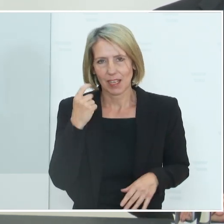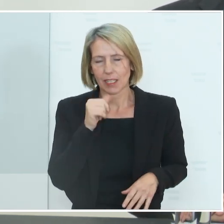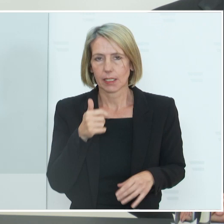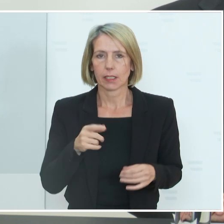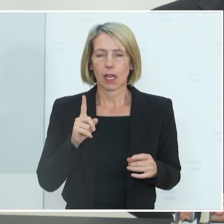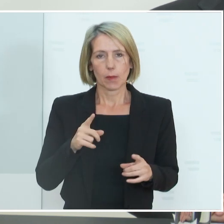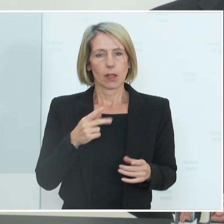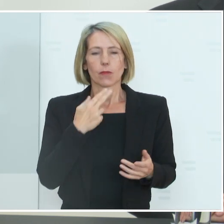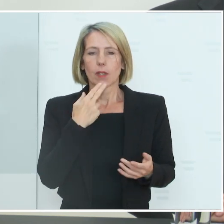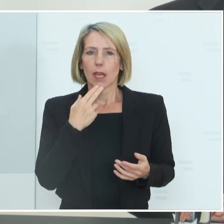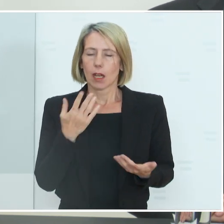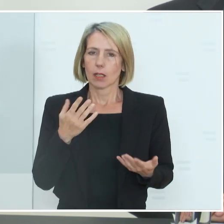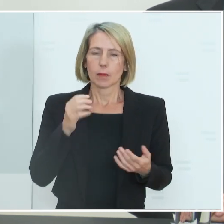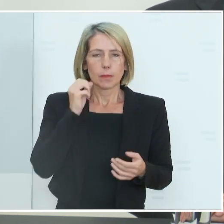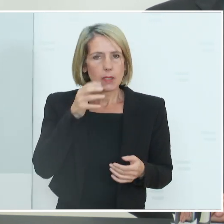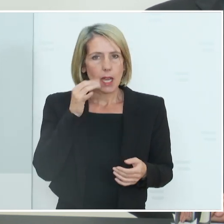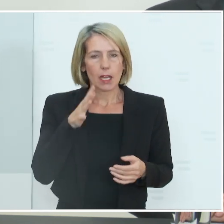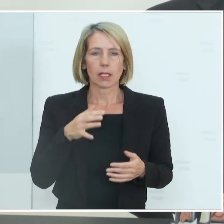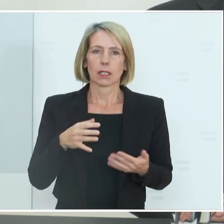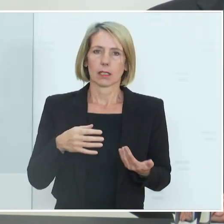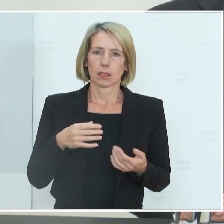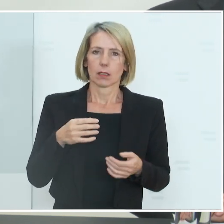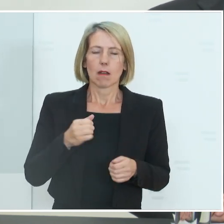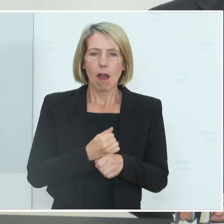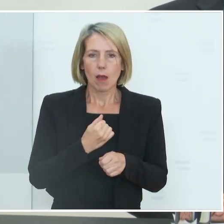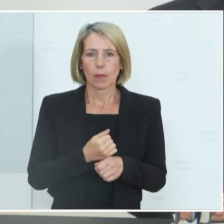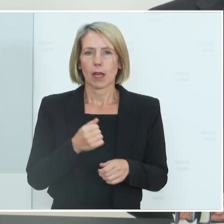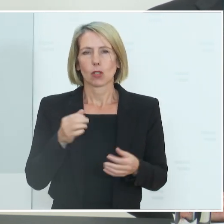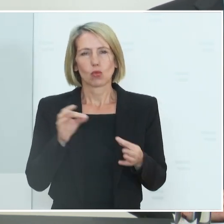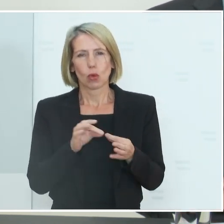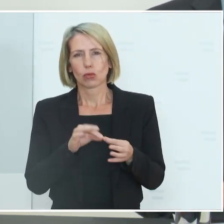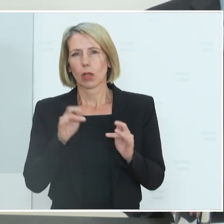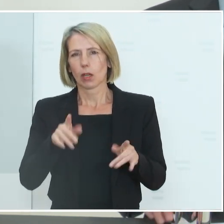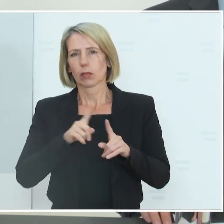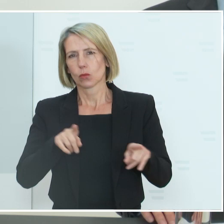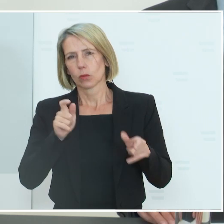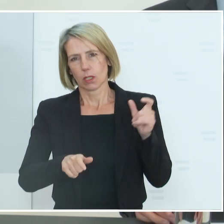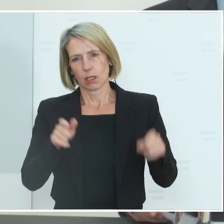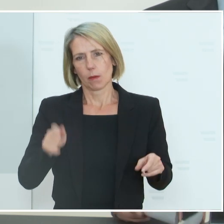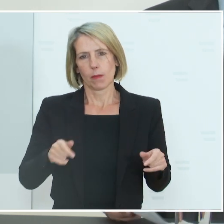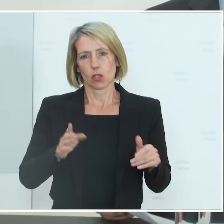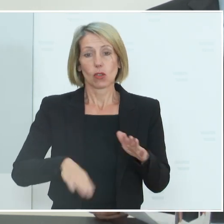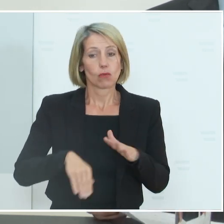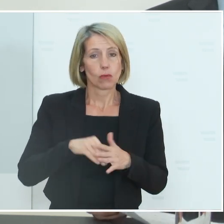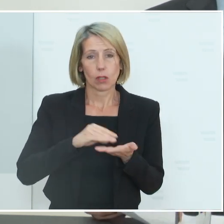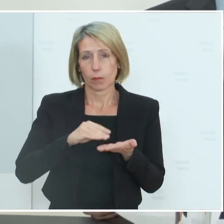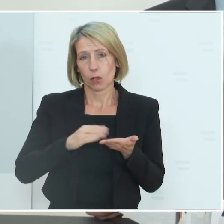Arbeitsalltag mit anderen Menschen in Kontakt kommt, also etwa in einem vollen Büro oder in der Kantine.